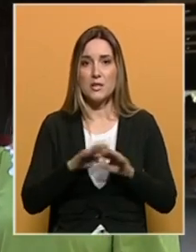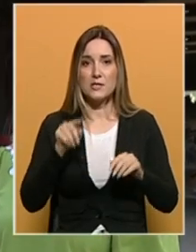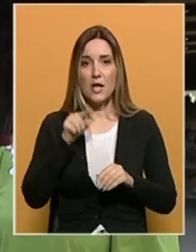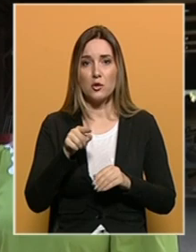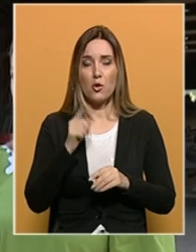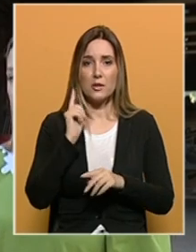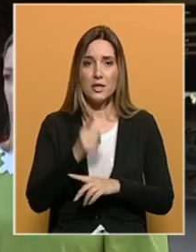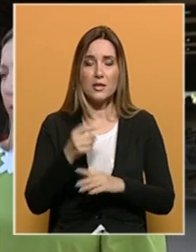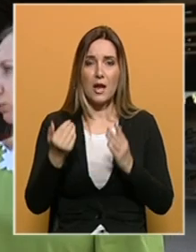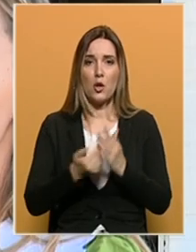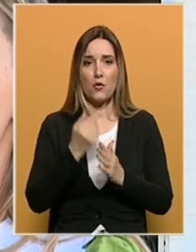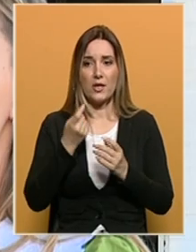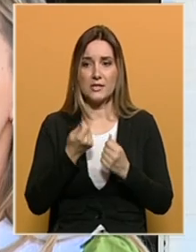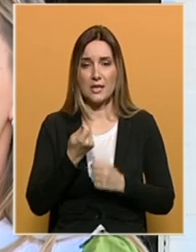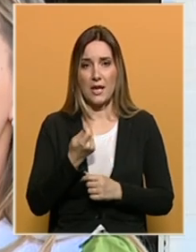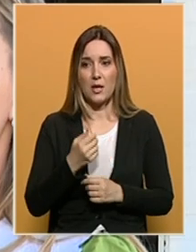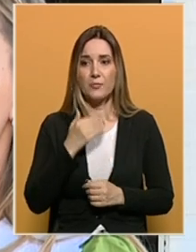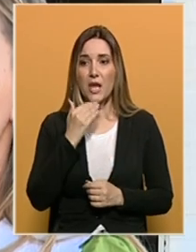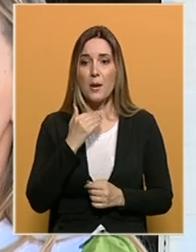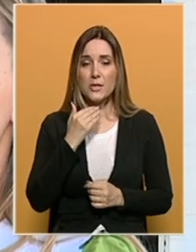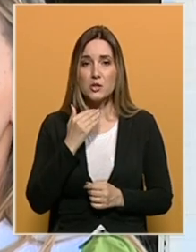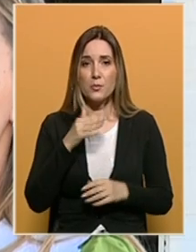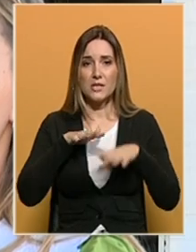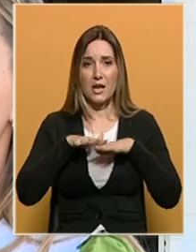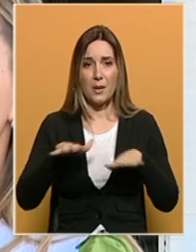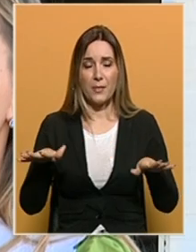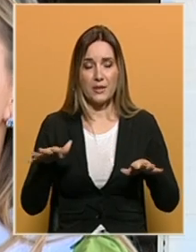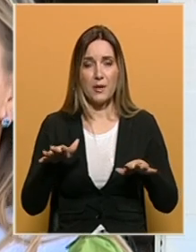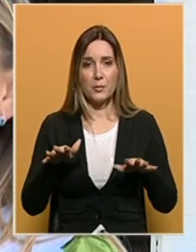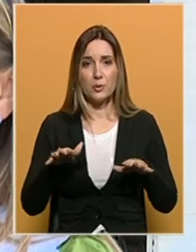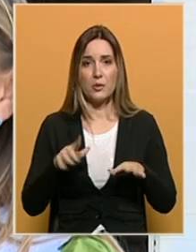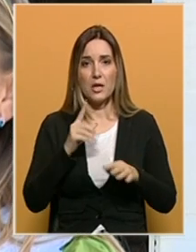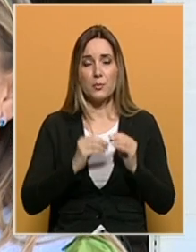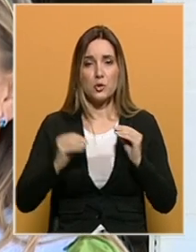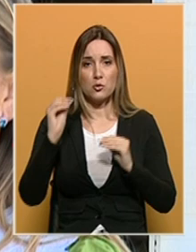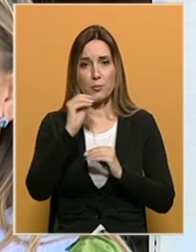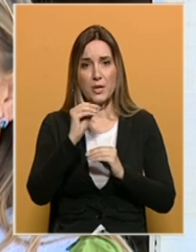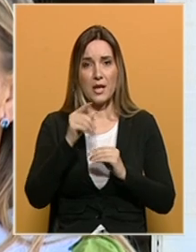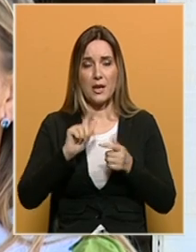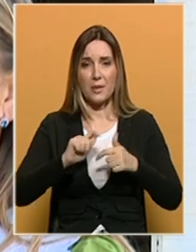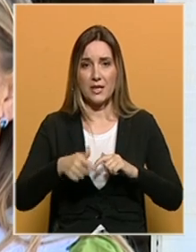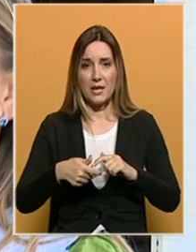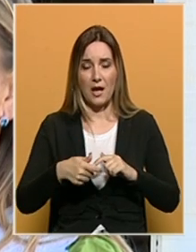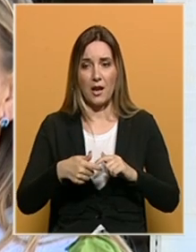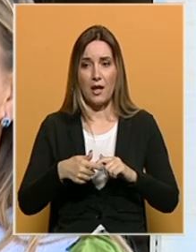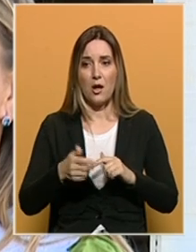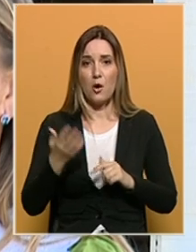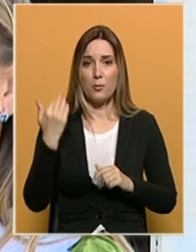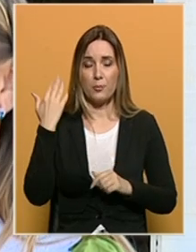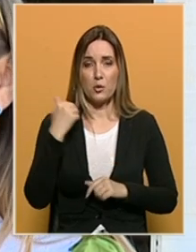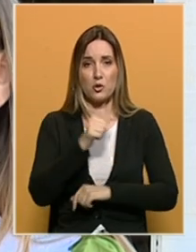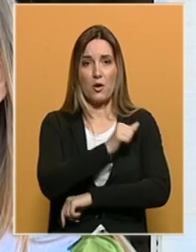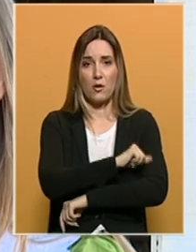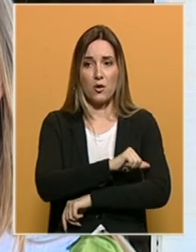onda diktira i nove cijene. Bez obzira i na pandemiju i na poskupljenje strateških materijala, u prošloj